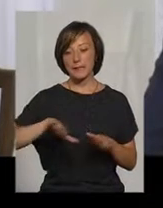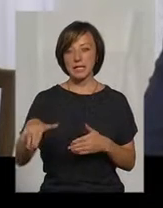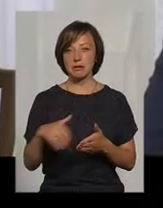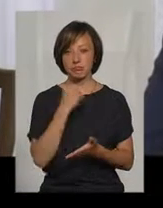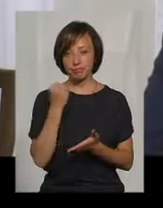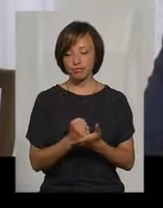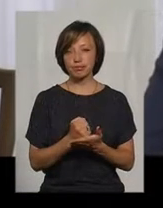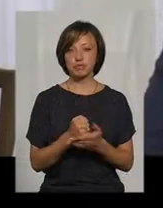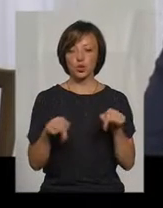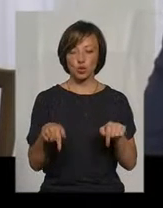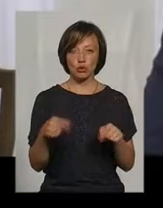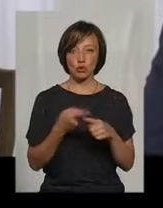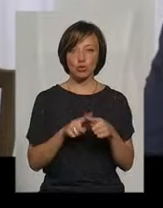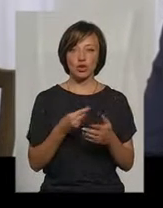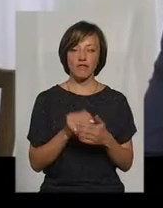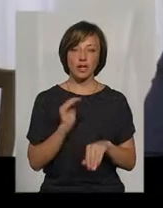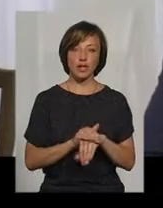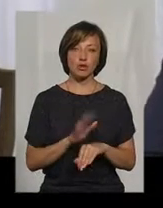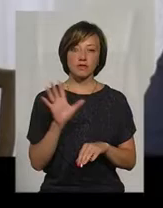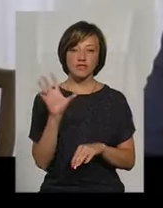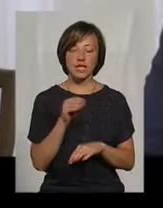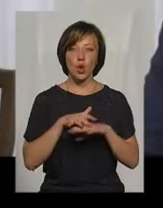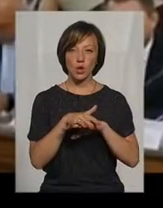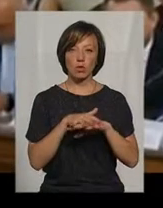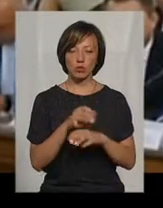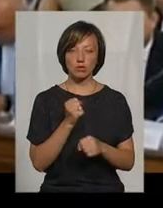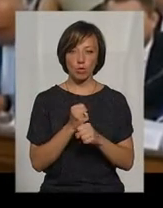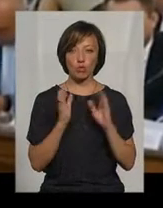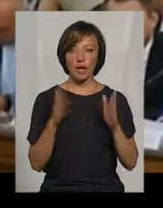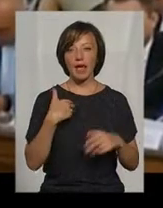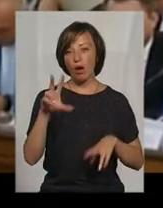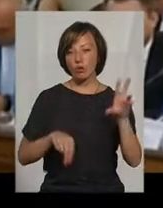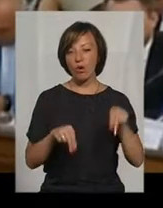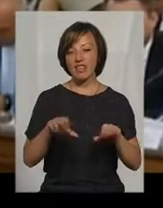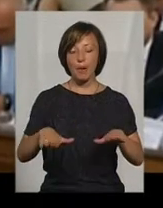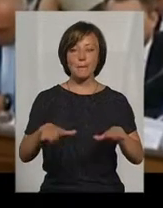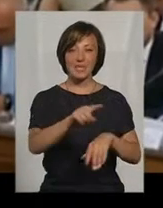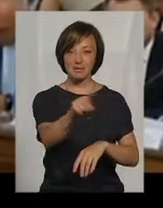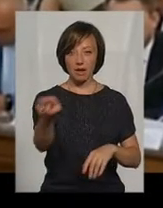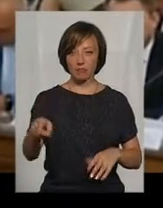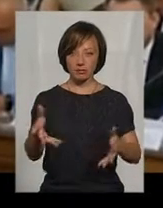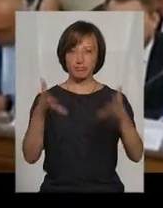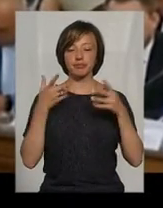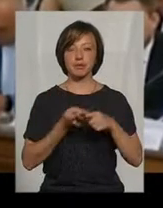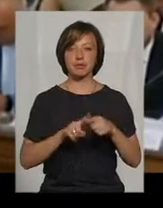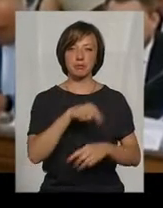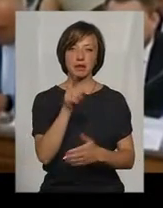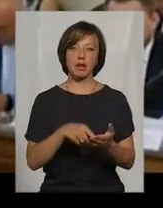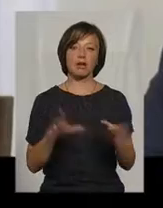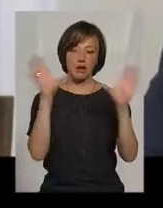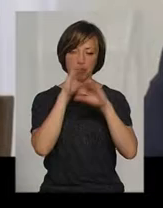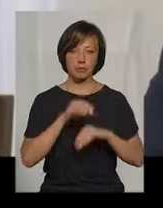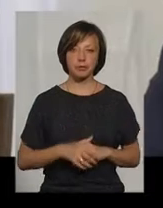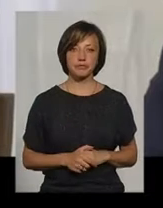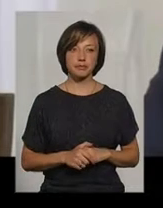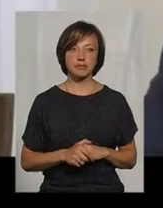підтримки цього бюджету фактично ми проведемо всі розрахунки. Тому я розраховую на те, що на місцях ви дуже чітко з цим питанням впораєтесь.